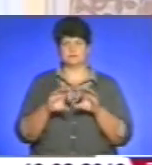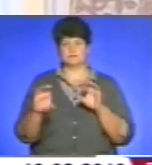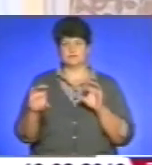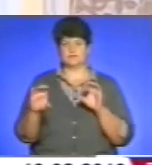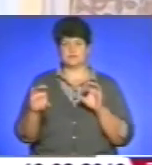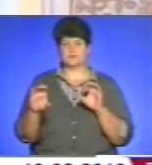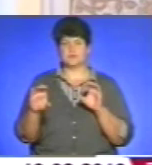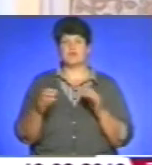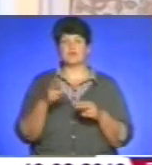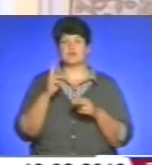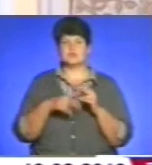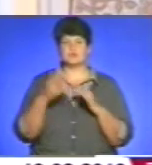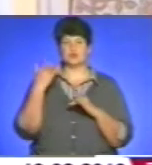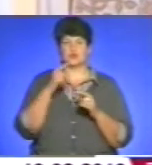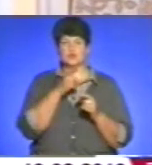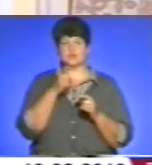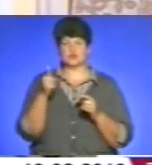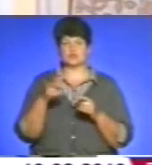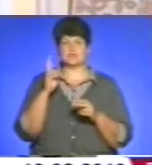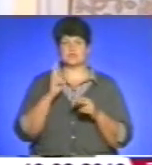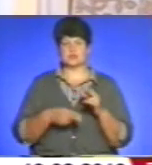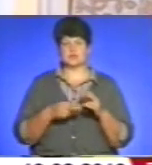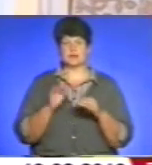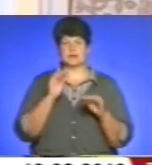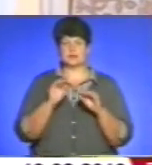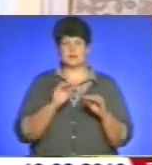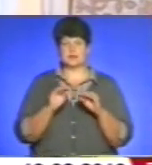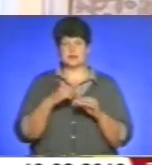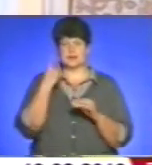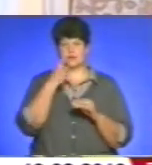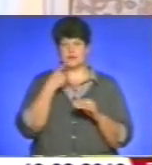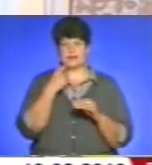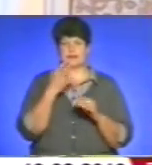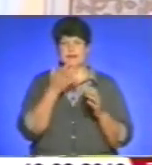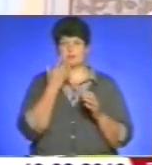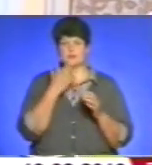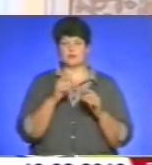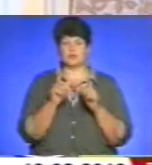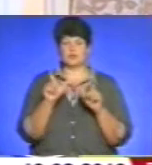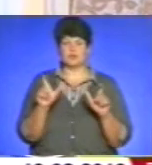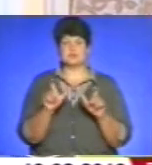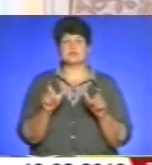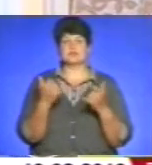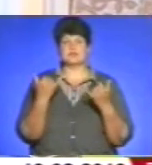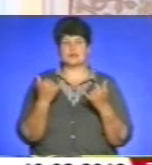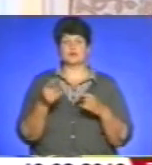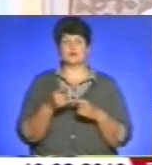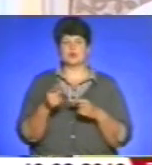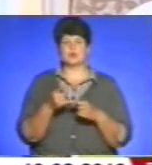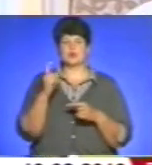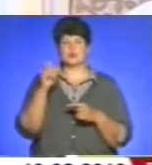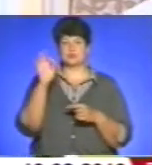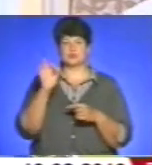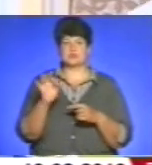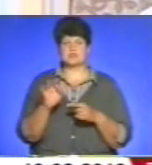минулого сезону ми закінчили наватку і наваштування індивідуальних теплових пунктів. На сьогоднішній день в місті Тернополі, Микола Йосипович, 100%